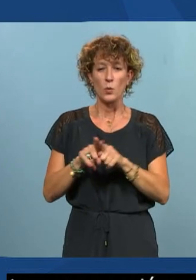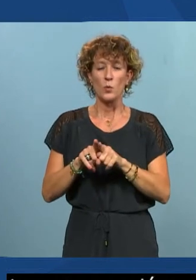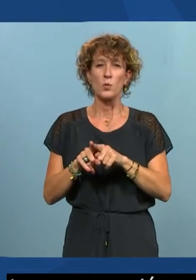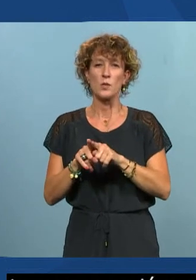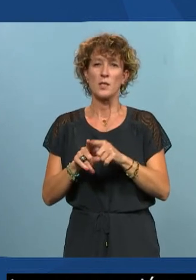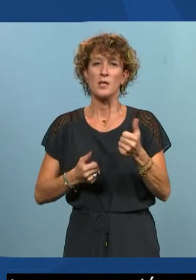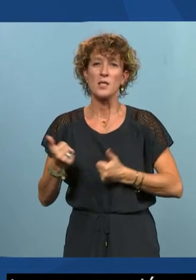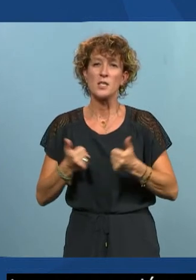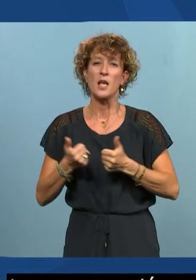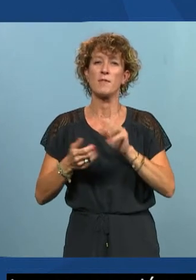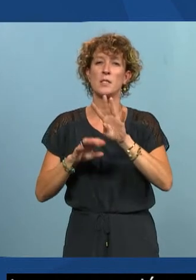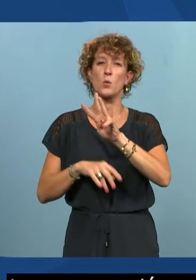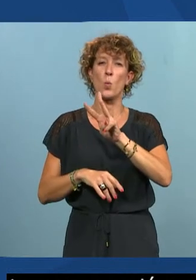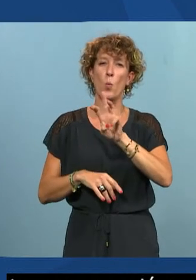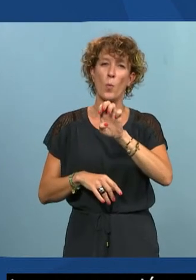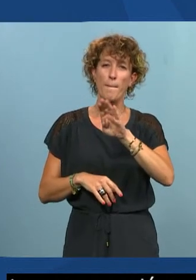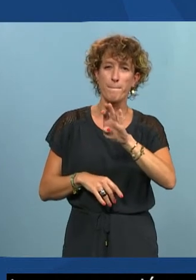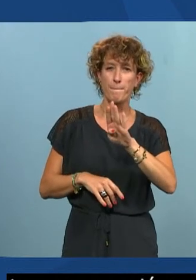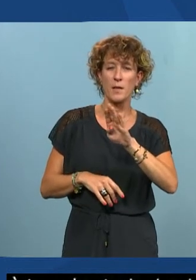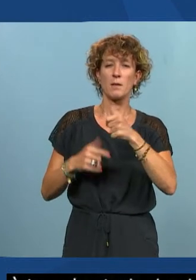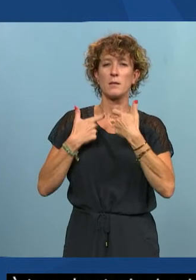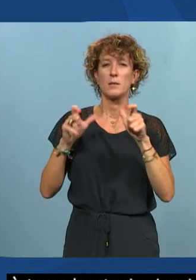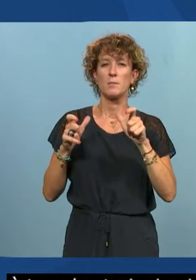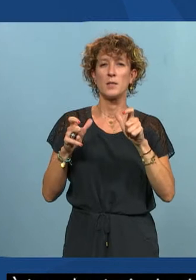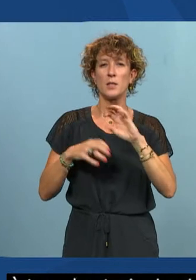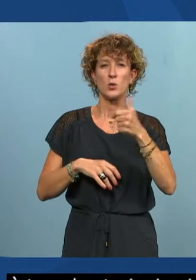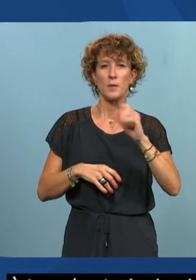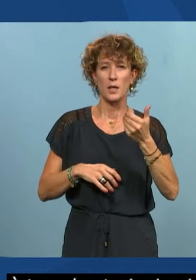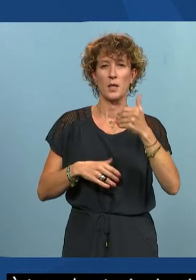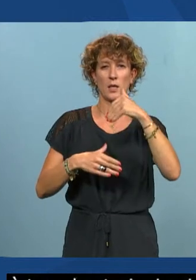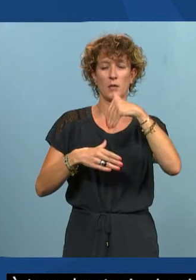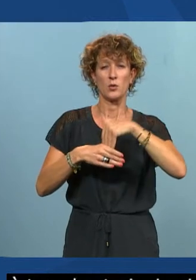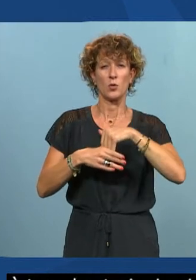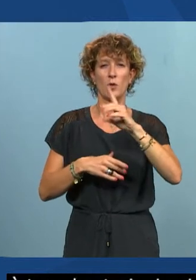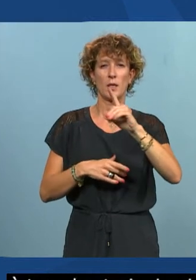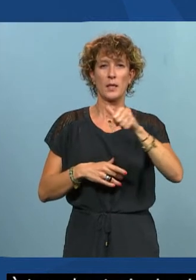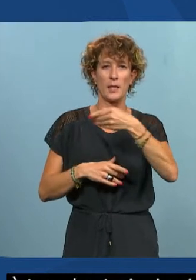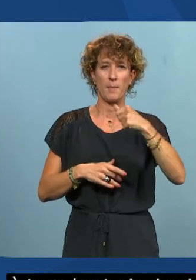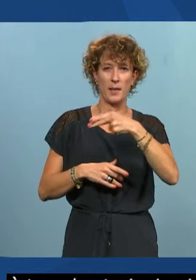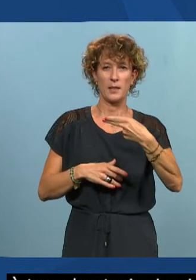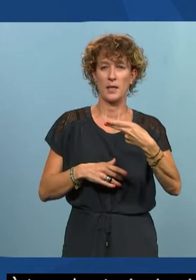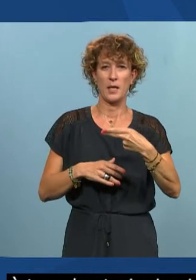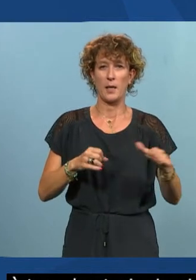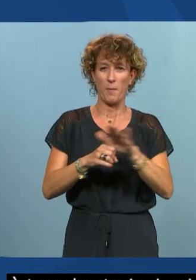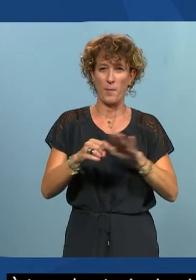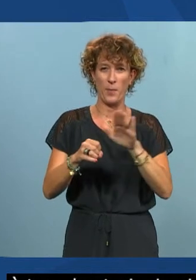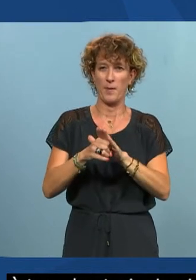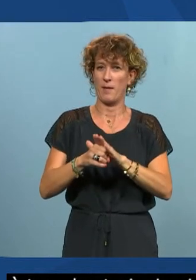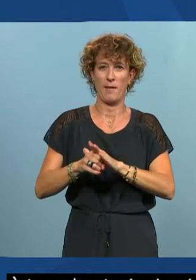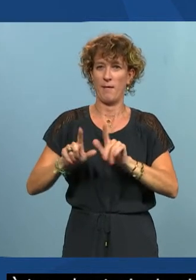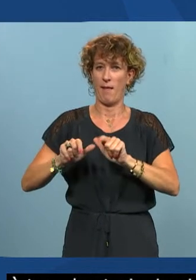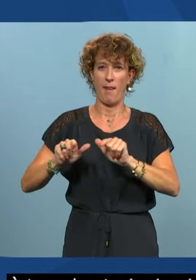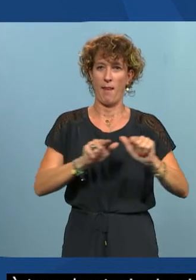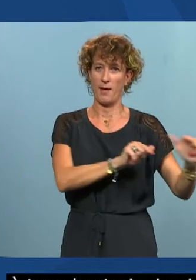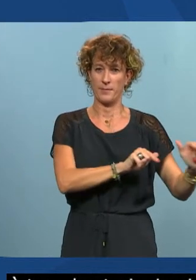service web et accessibilité numérique, qui travaille au sein de la Daman et qui est mobilisé dans sa totalité aujourd'hui. Je vais être très, très bref, puisqu